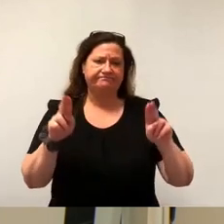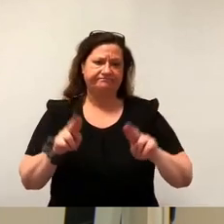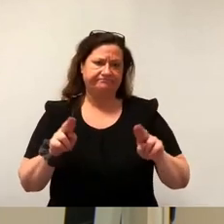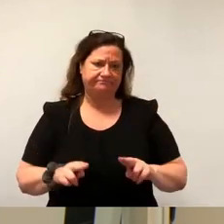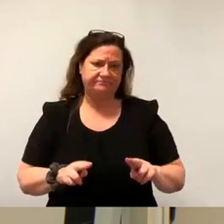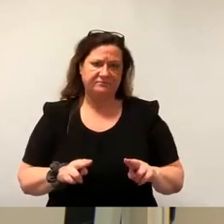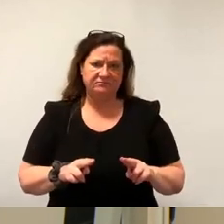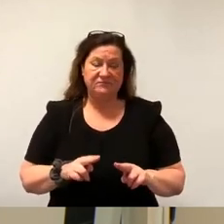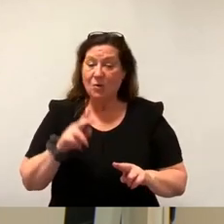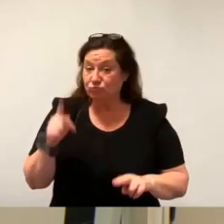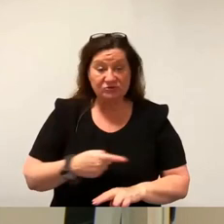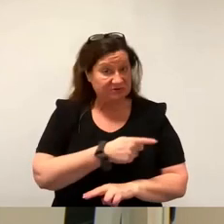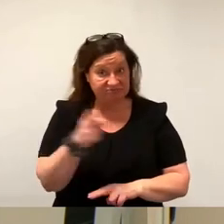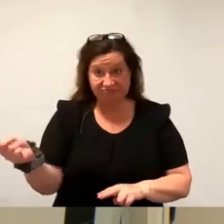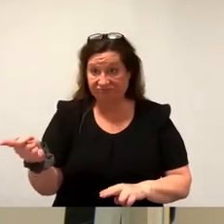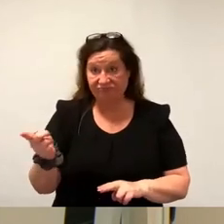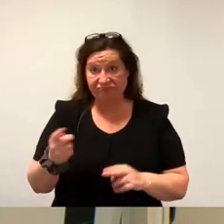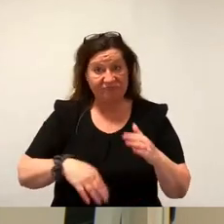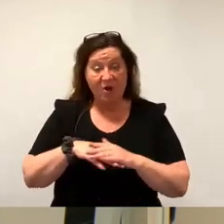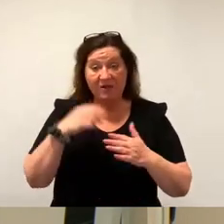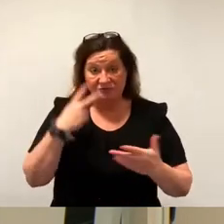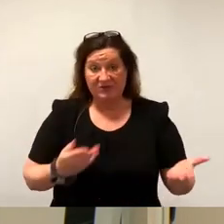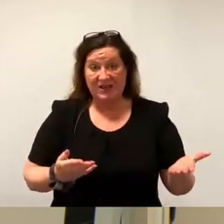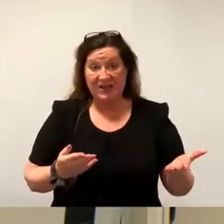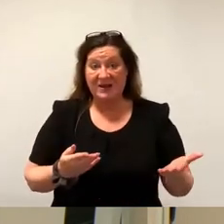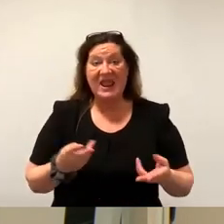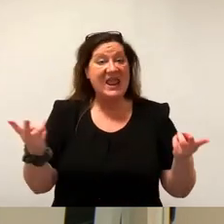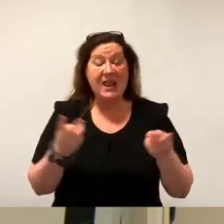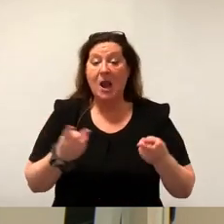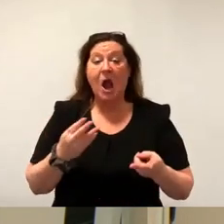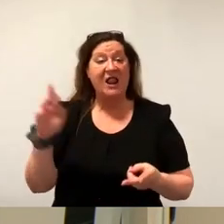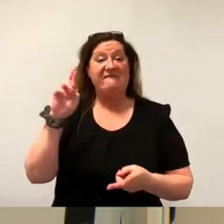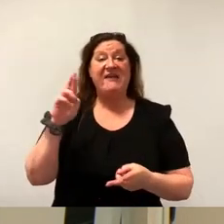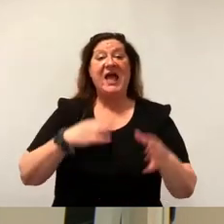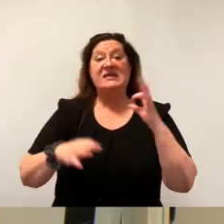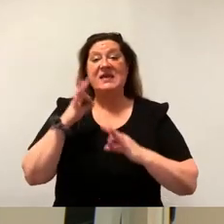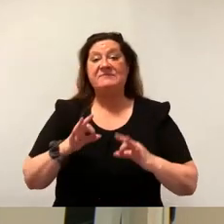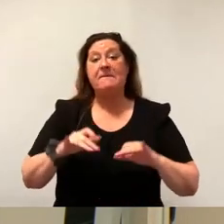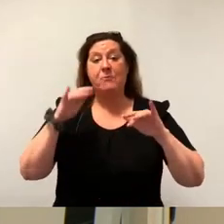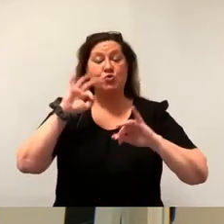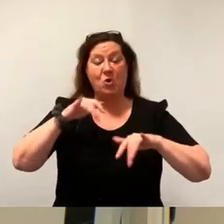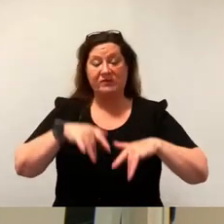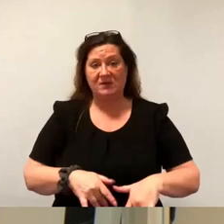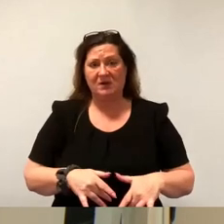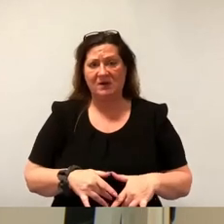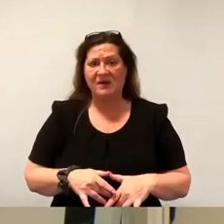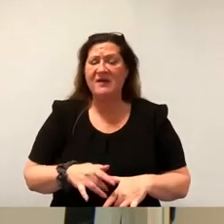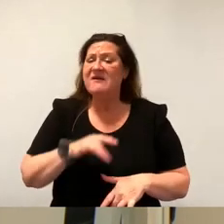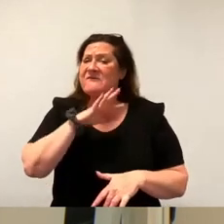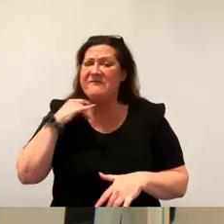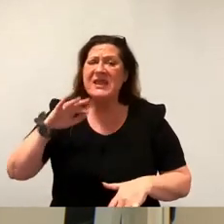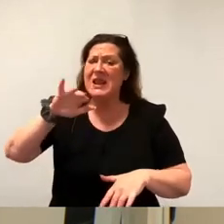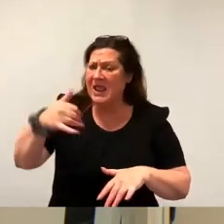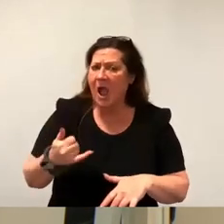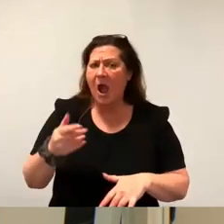im Rat klar sein, egal wer hier im September noch sitzt. Viele Jahre wurde die TWD als finanzieller Steinbruch